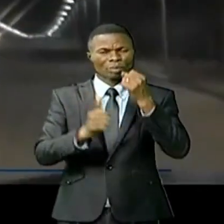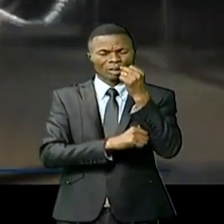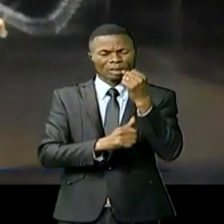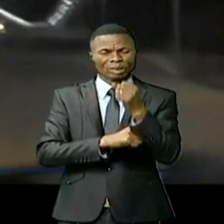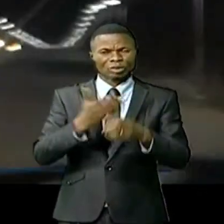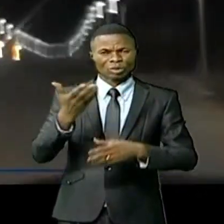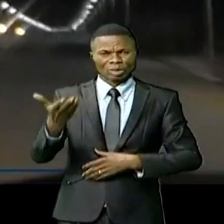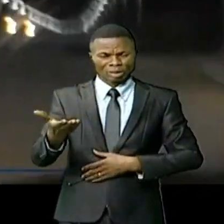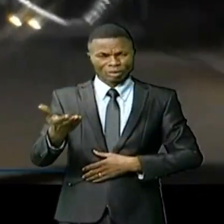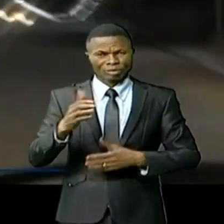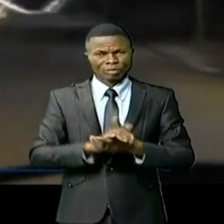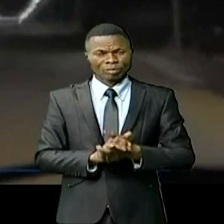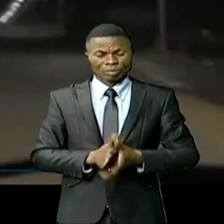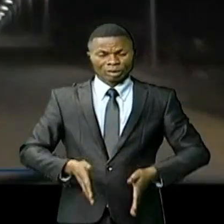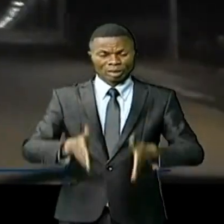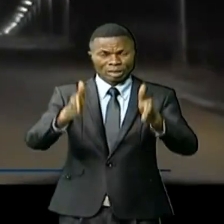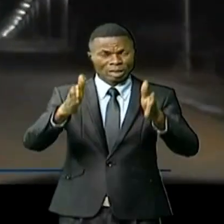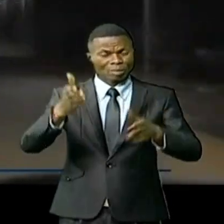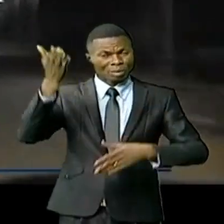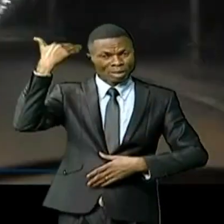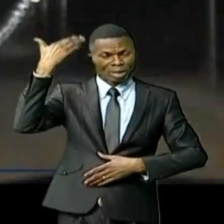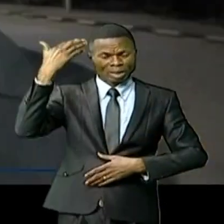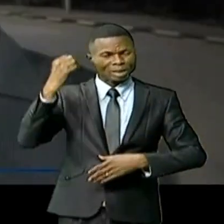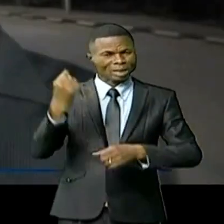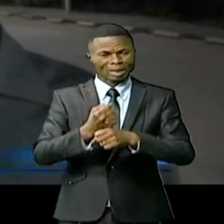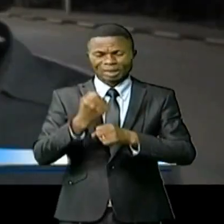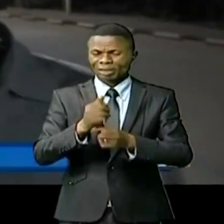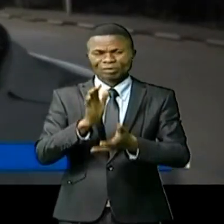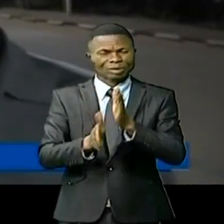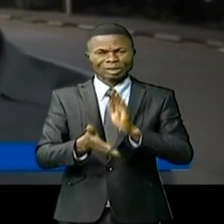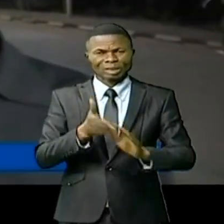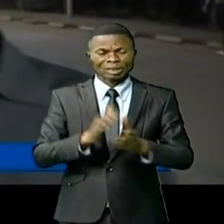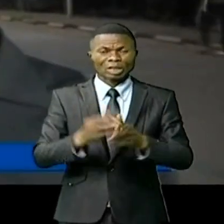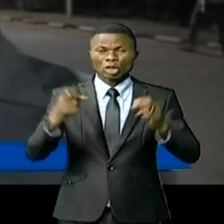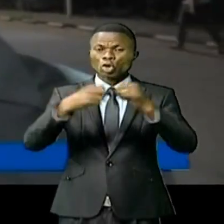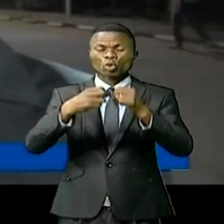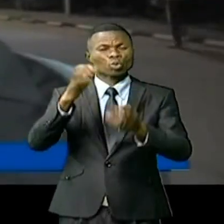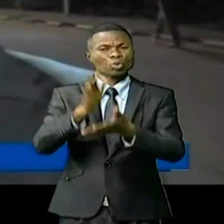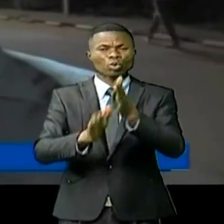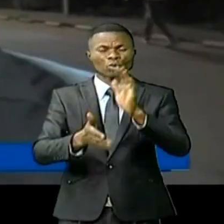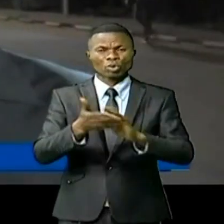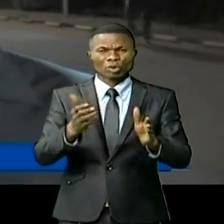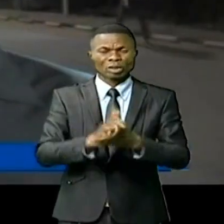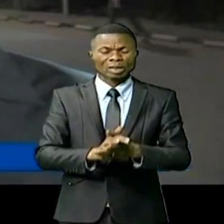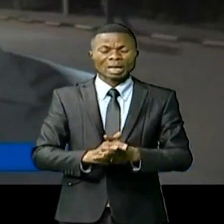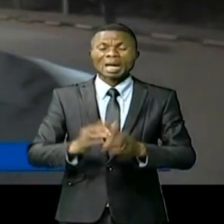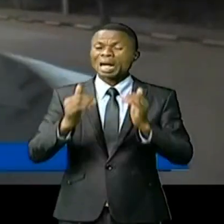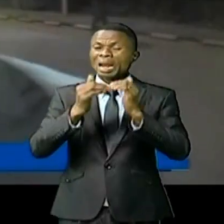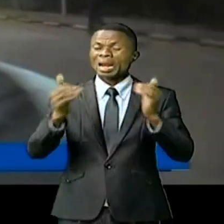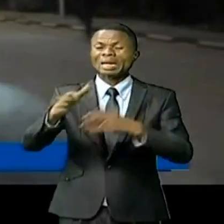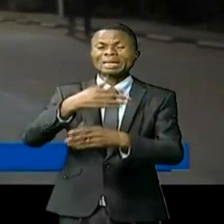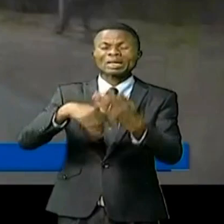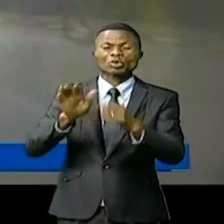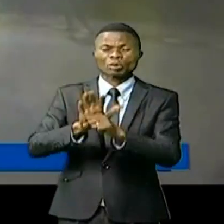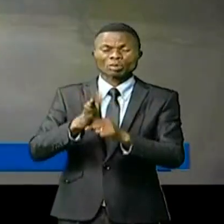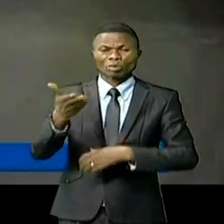bénéficiaires. L'avenue n'était pas entreté due, il n avait pas d'éclairage, il y avait l'insécurité qui battait le plein, et nous fuyons